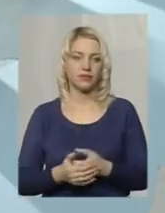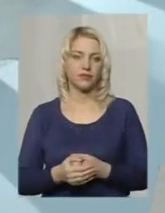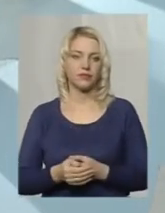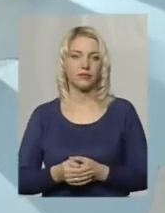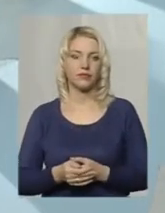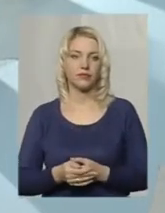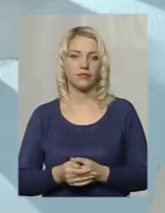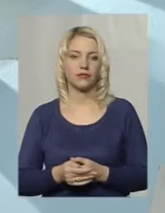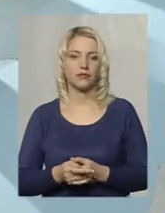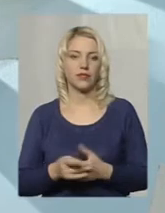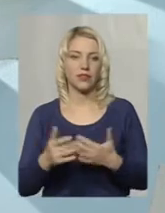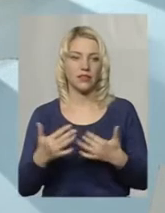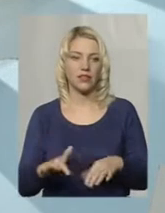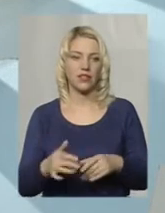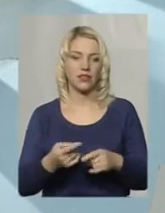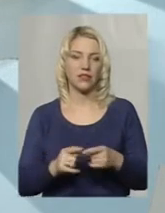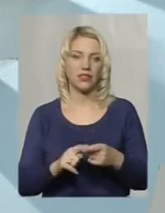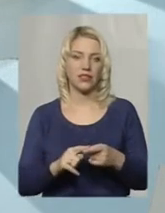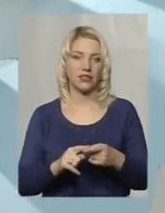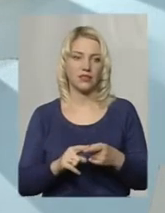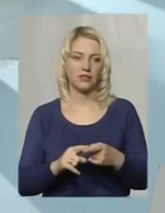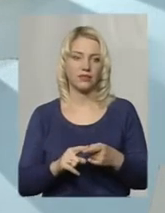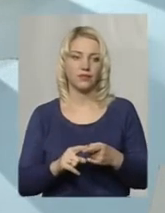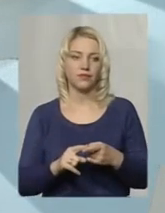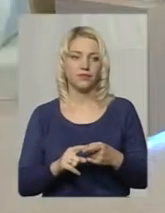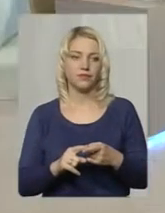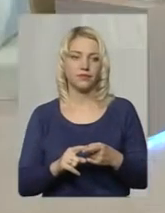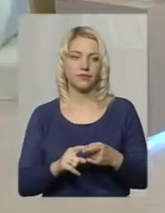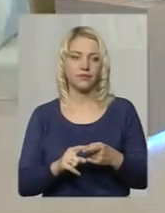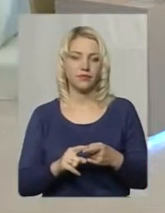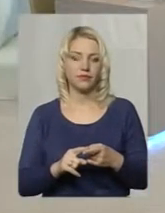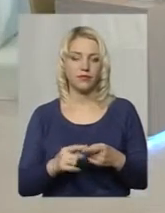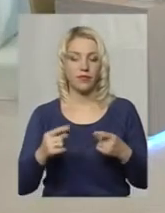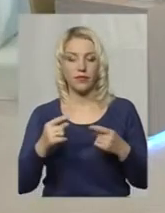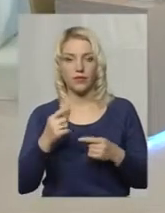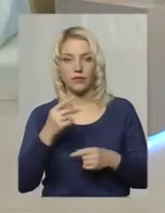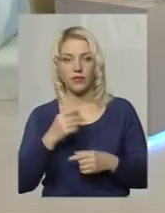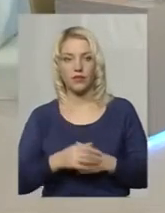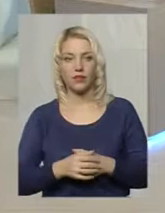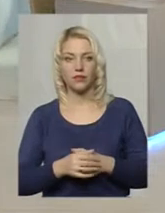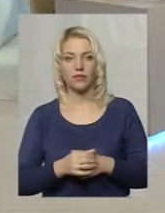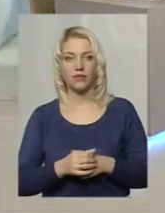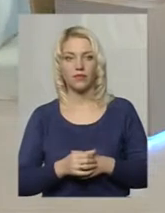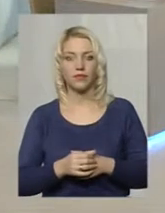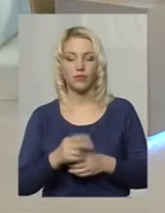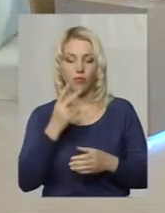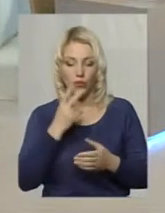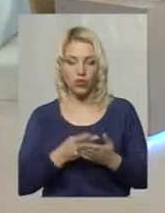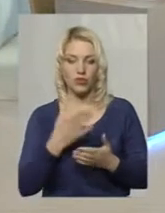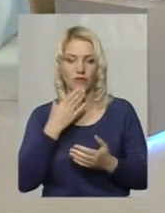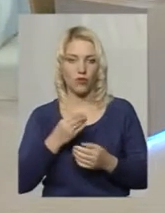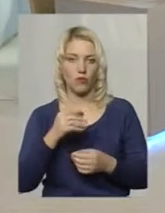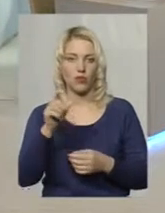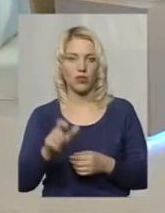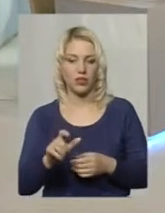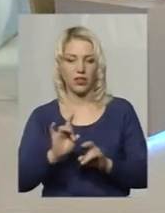І вже тоді висвітлить їх своєму клієнту, цьому громадянину, і